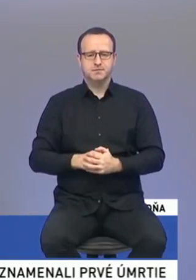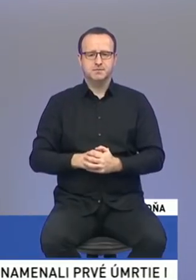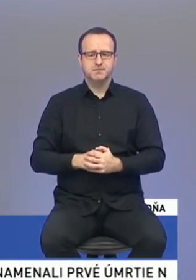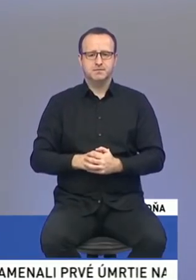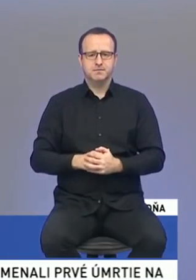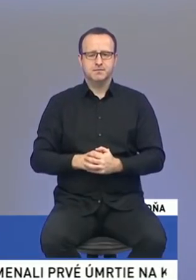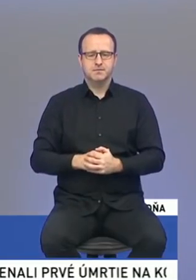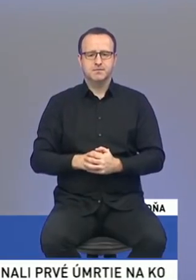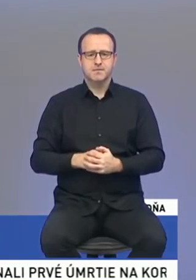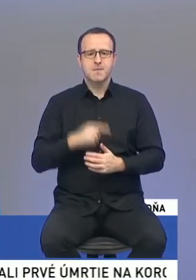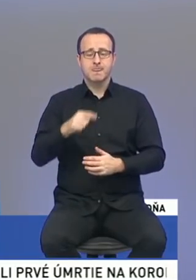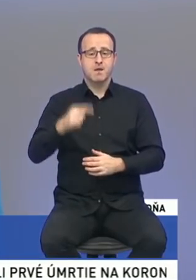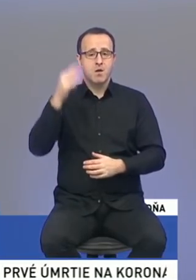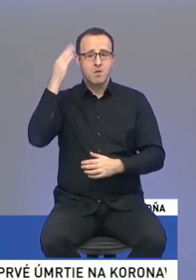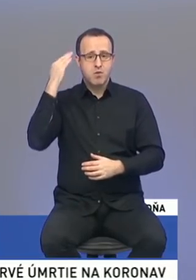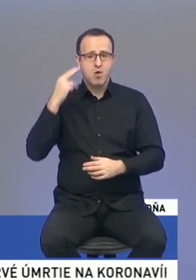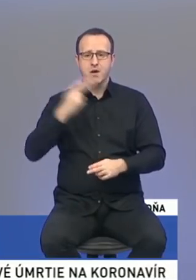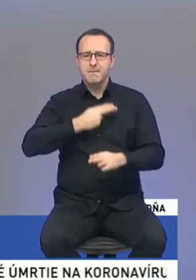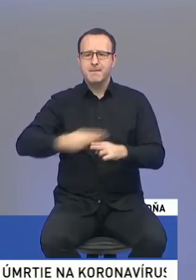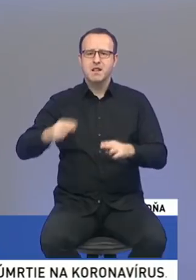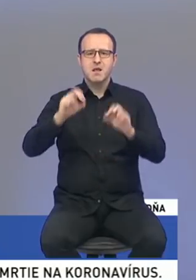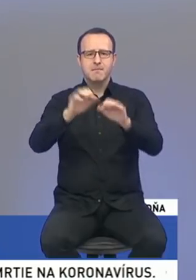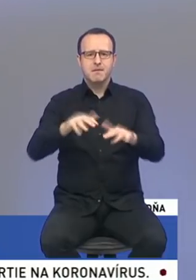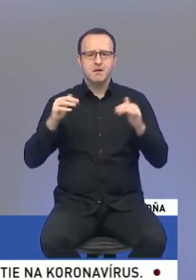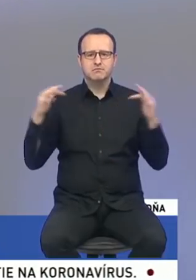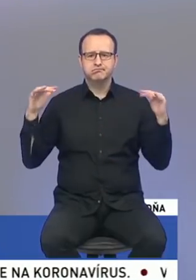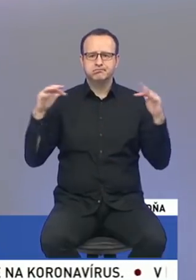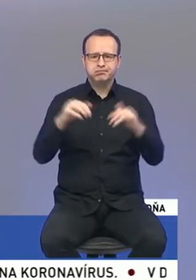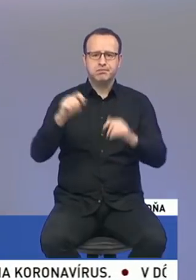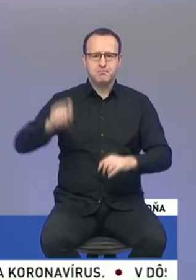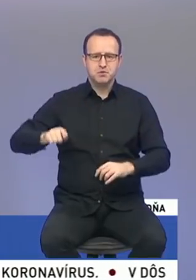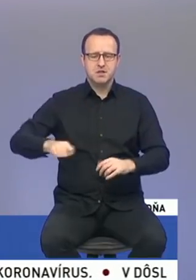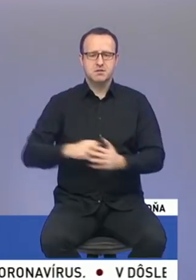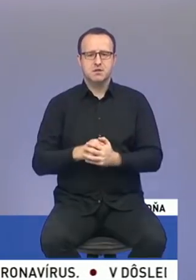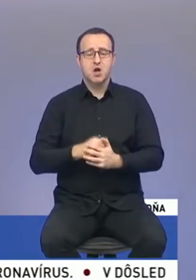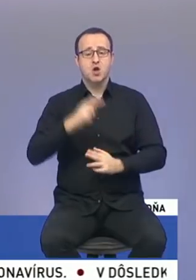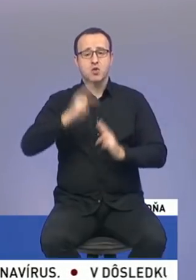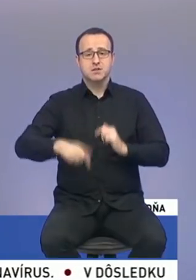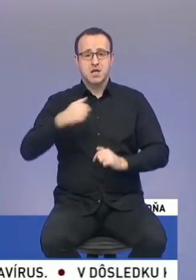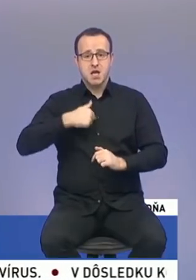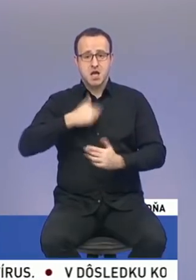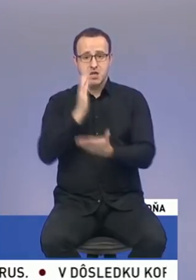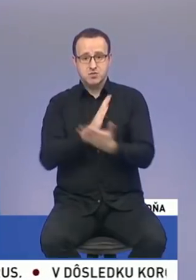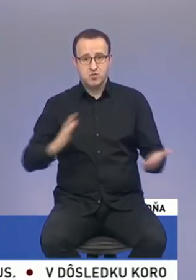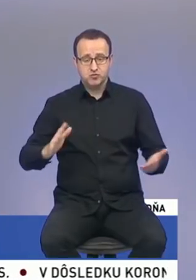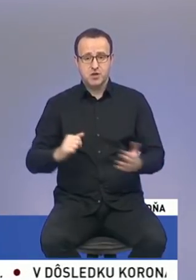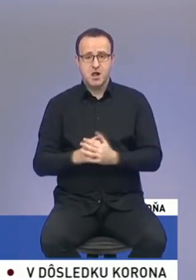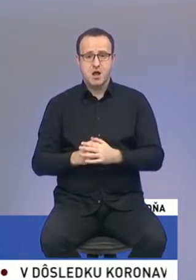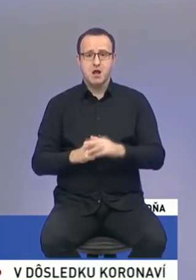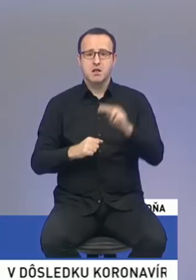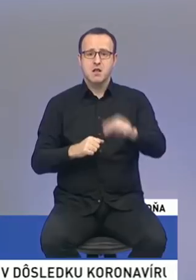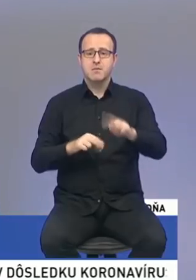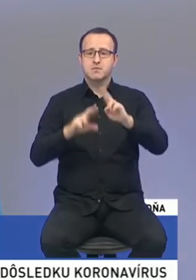Zodo okolností bolo plné plénum poslancov. A dokonca ani keď som skončila, naozaj ostalo v plene